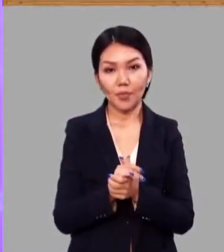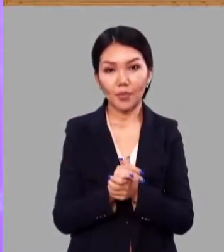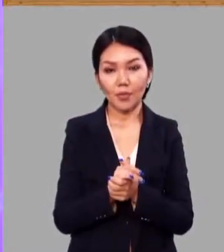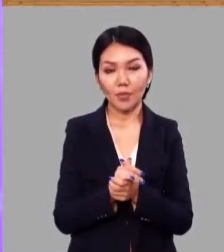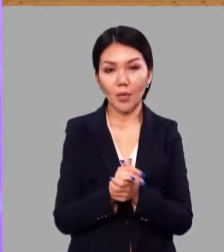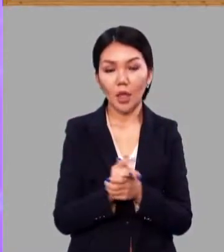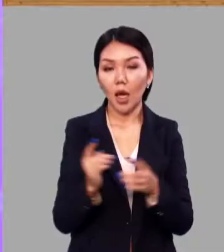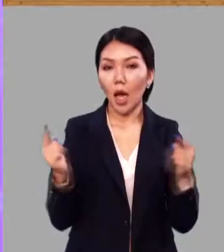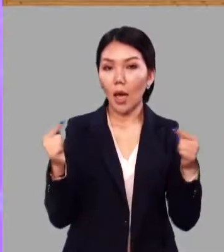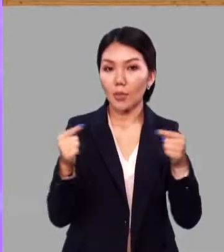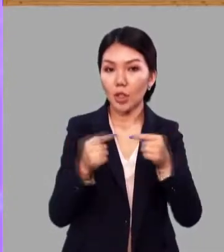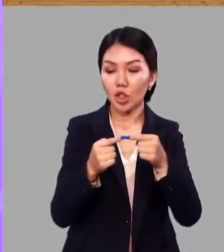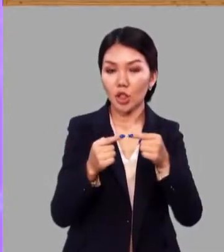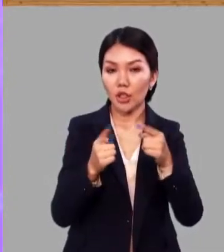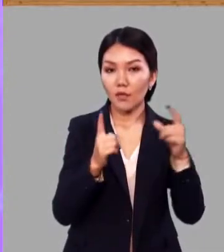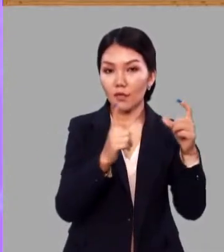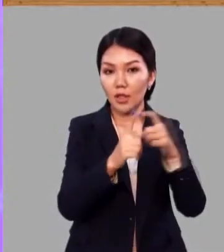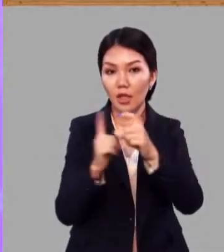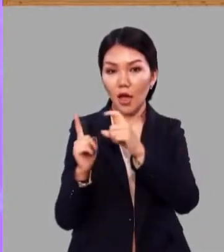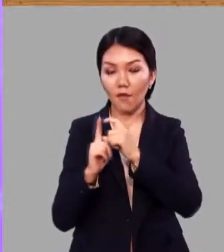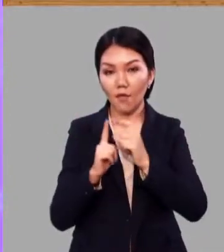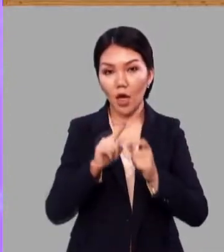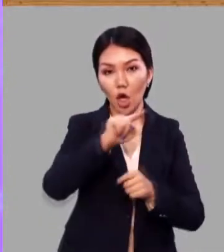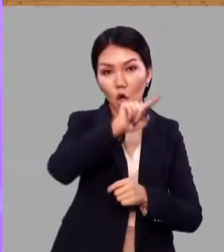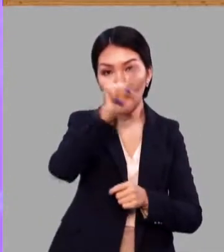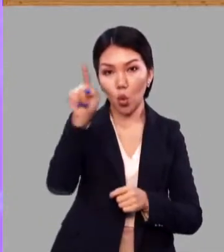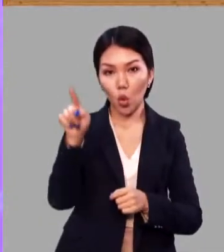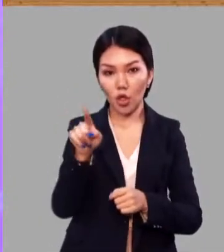Определим в словах корень.